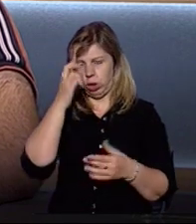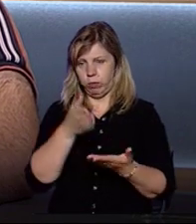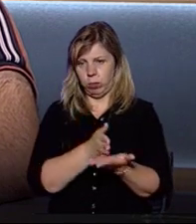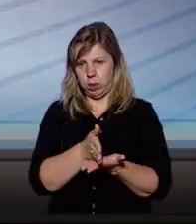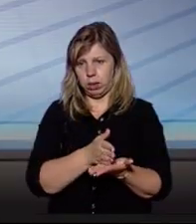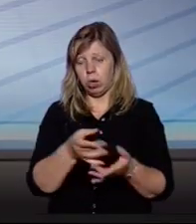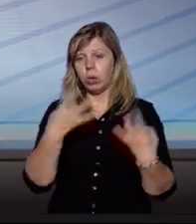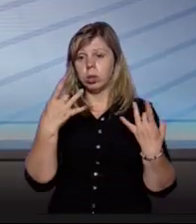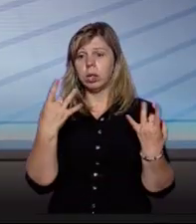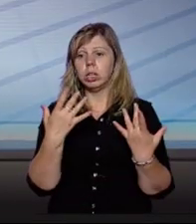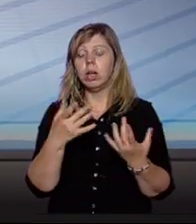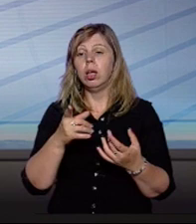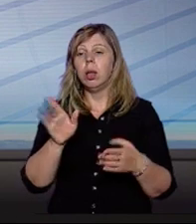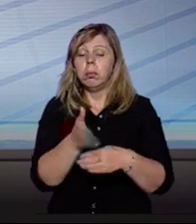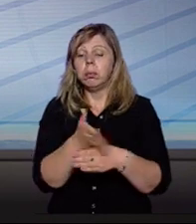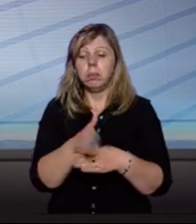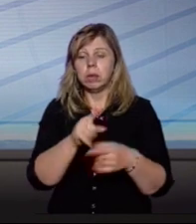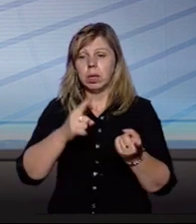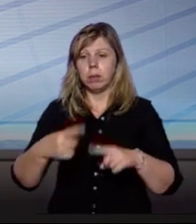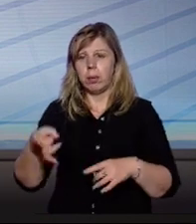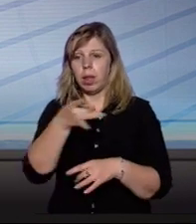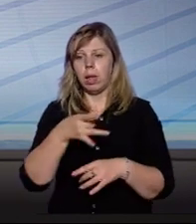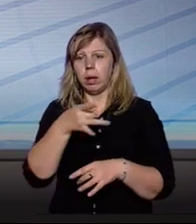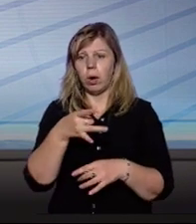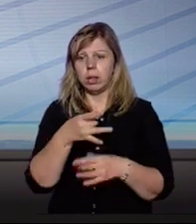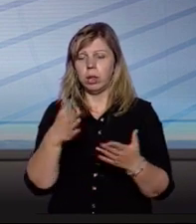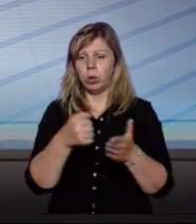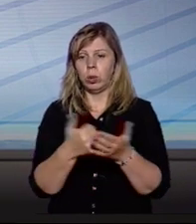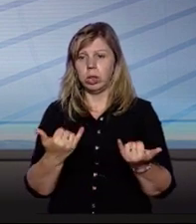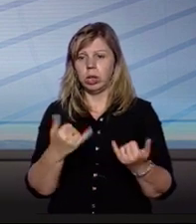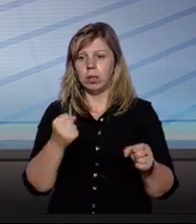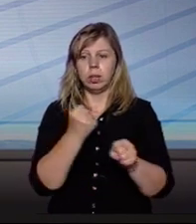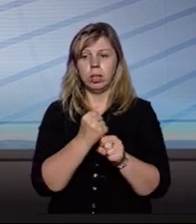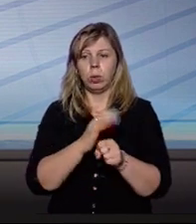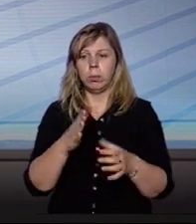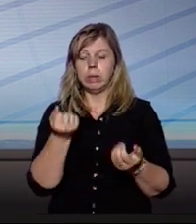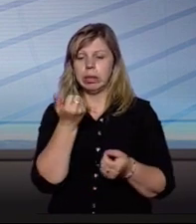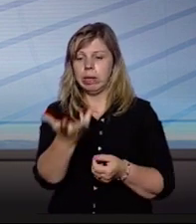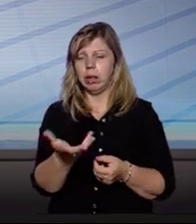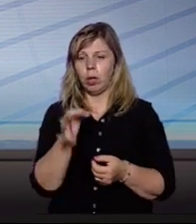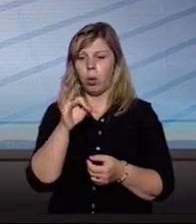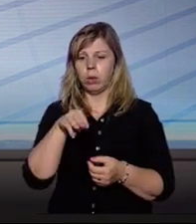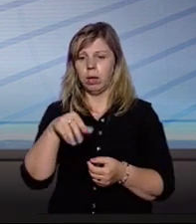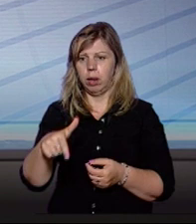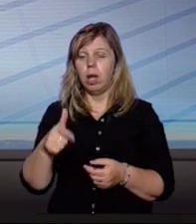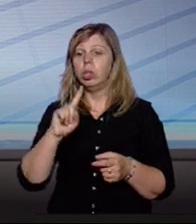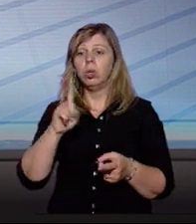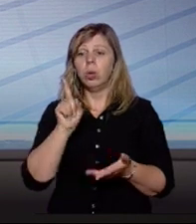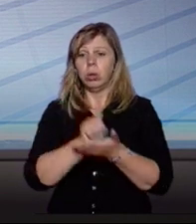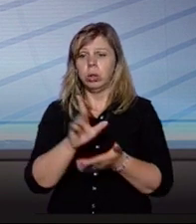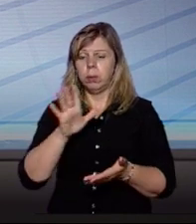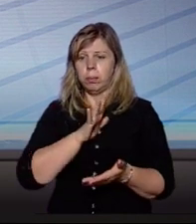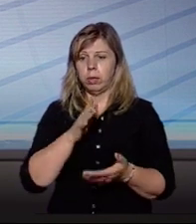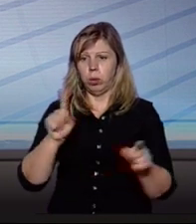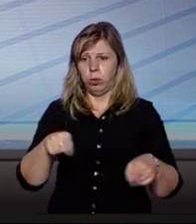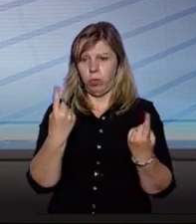Розкажіть тоді, яка доцільність поділу Закарпаття на райони, якщо і досі не утворена необхідна кількість ОТГ? Що має бути першочергово